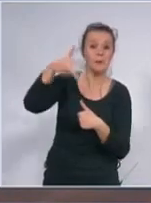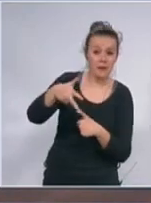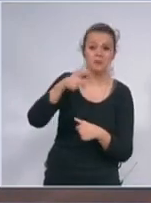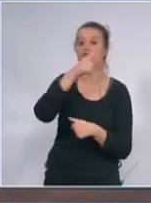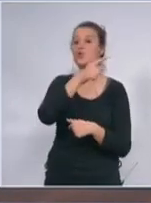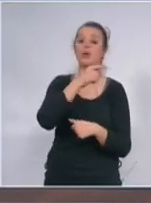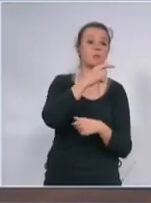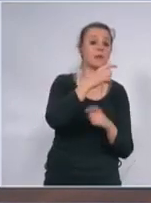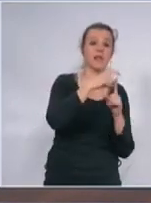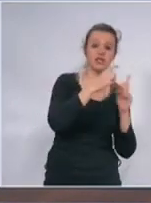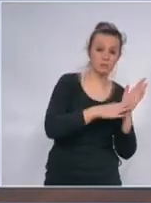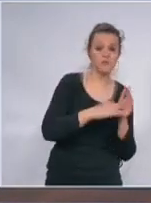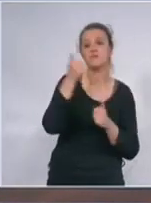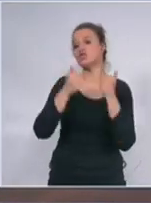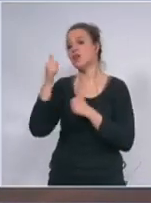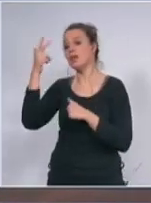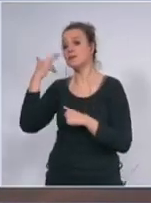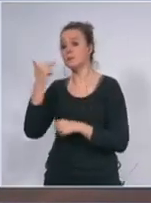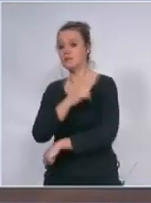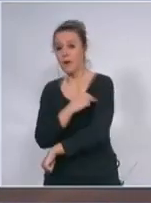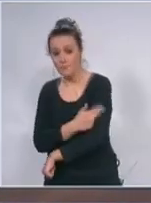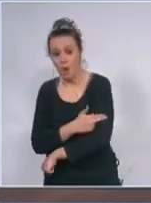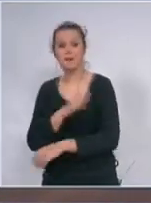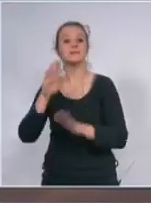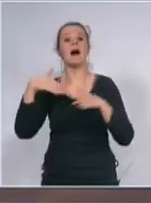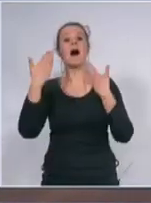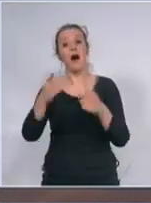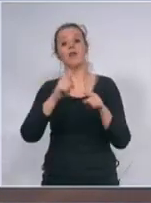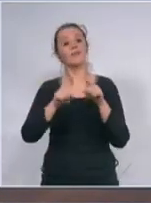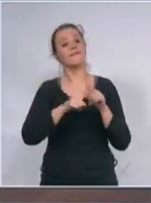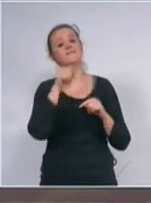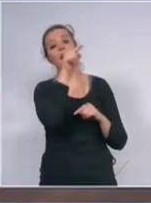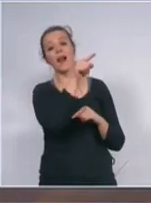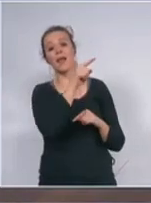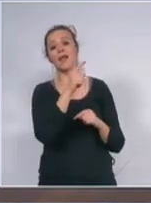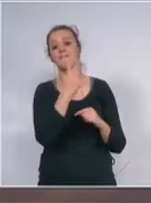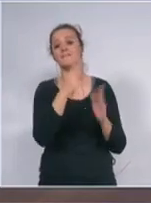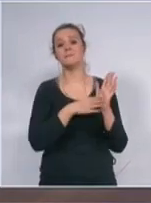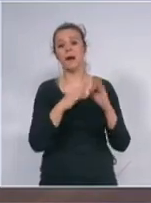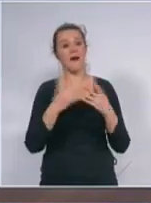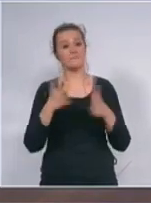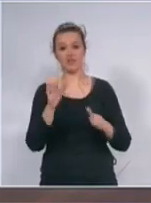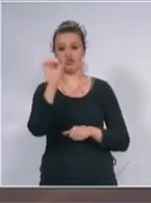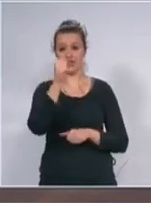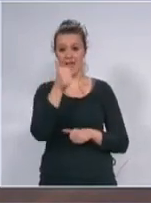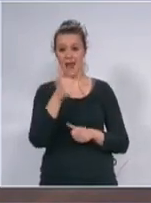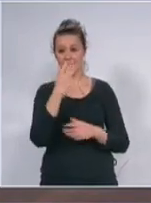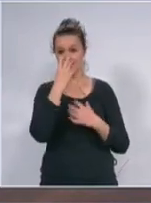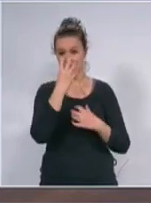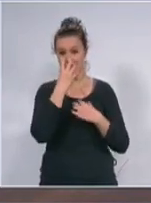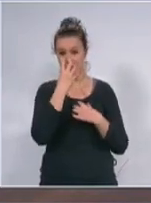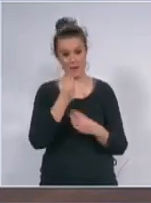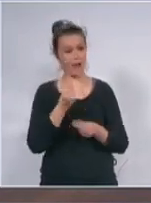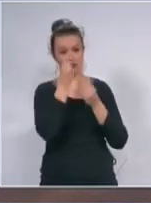što u zemovsku bolnicu a onda punimo respiratorima VMA gde smo odneli 11 plus 8 11 kliničkih